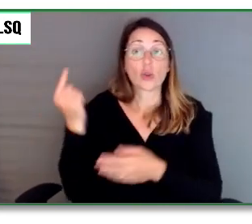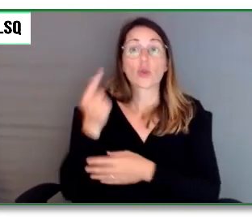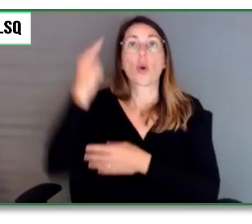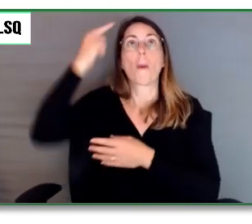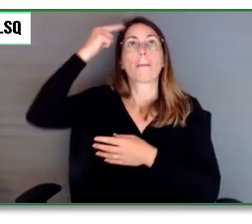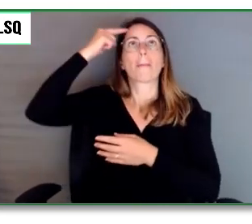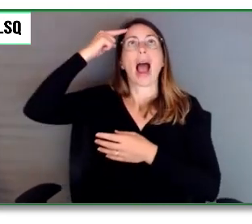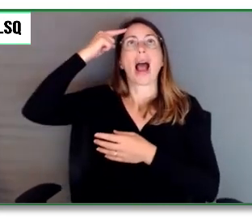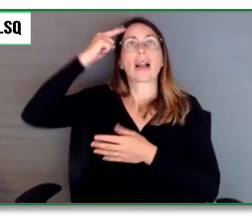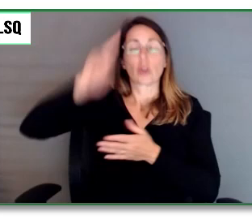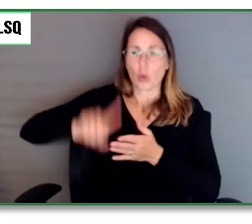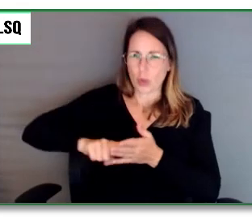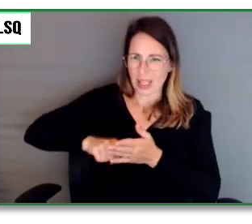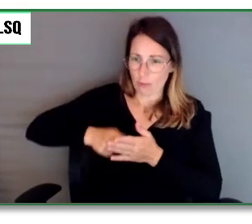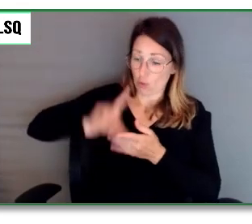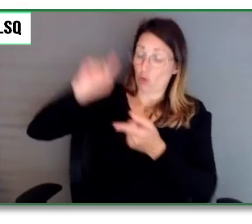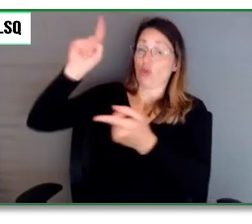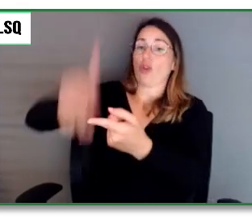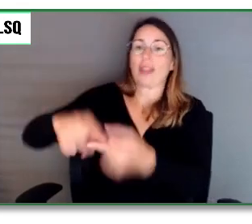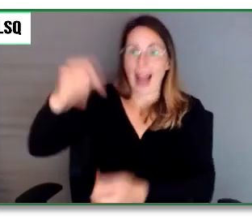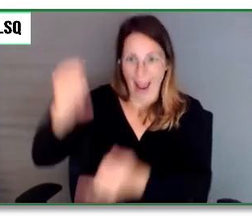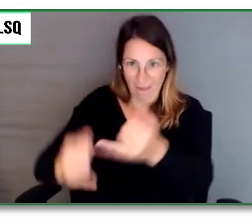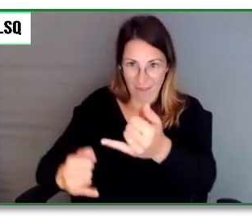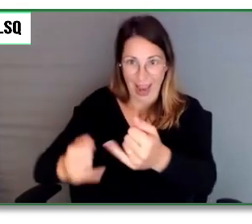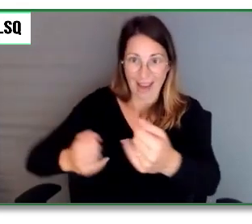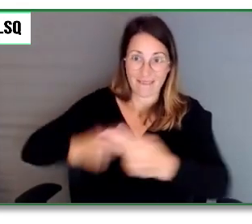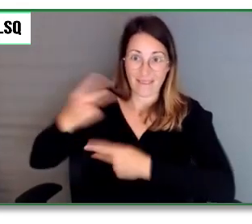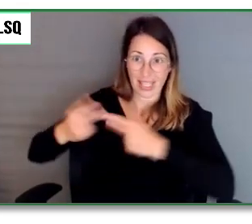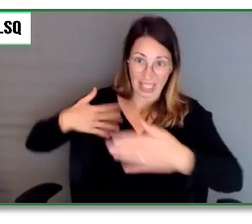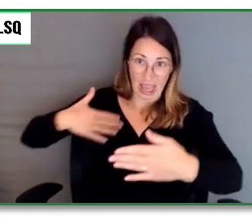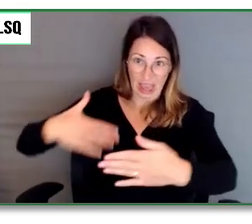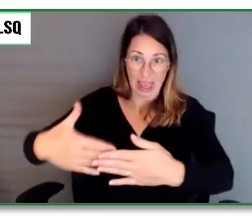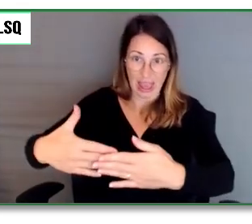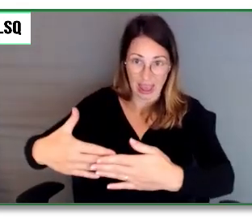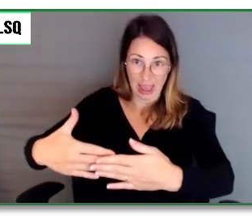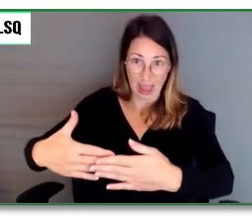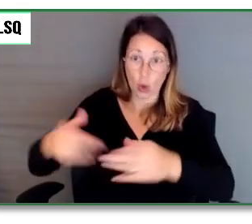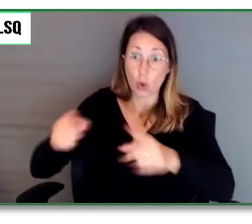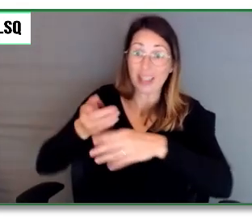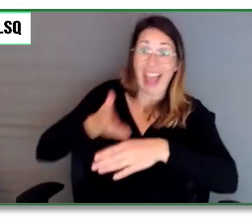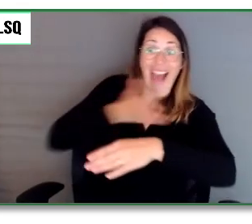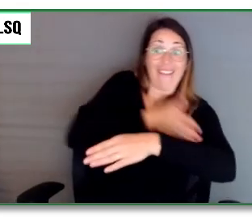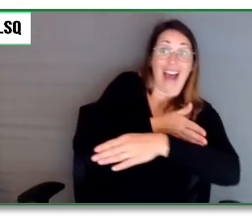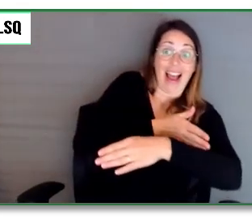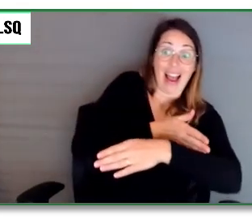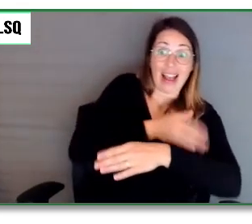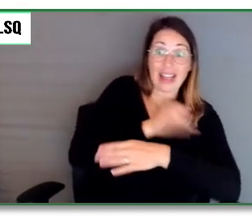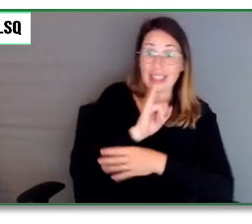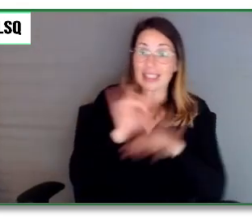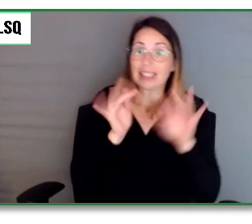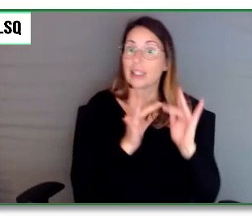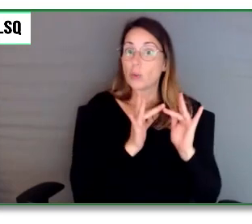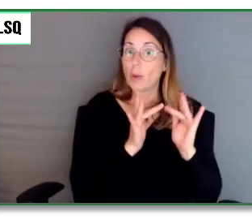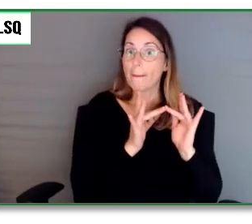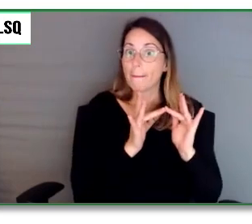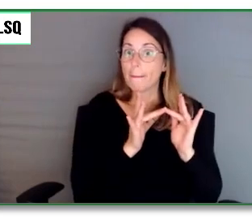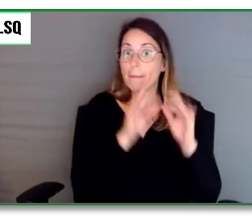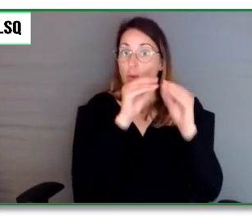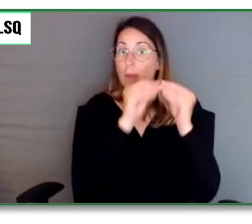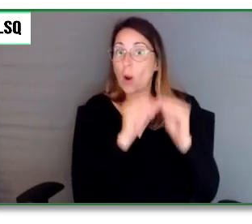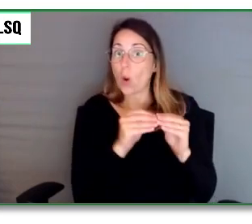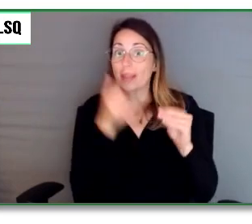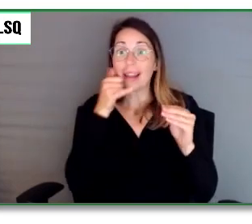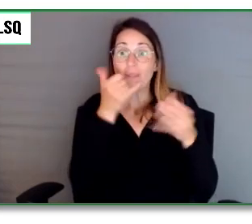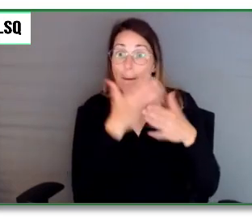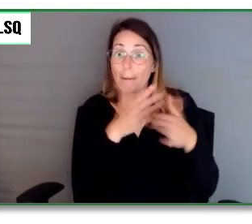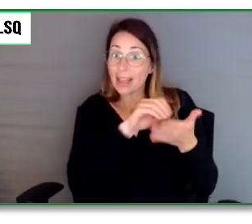visite. Et même avant le départ, regardez votre site Web, ayez des numéros de téléphone. Ensuite, il faut réfléchir